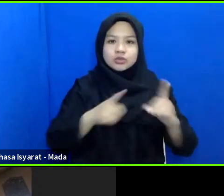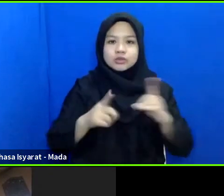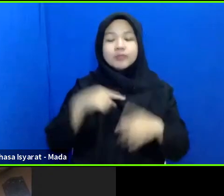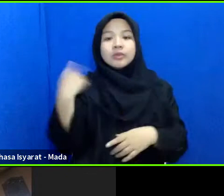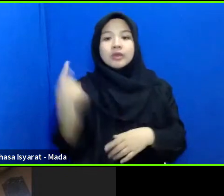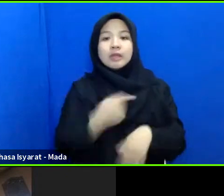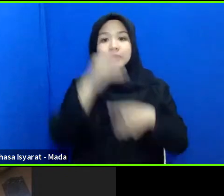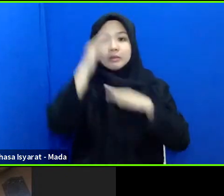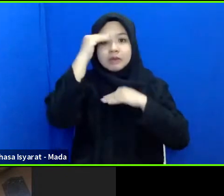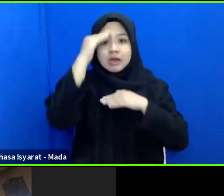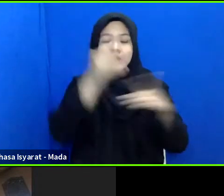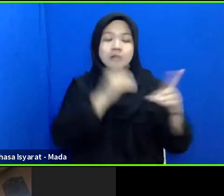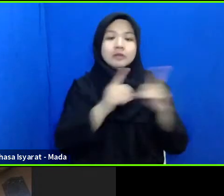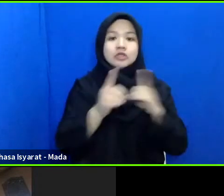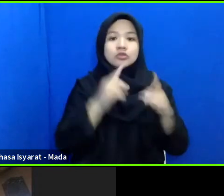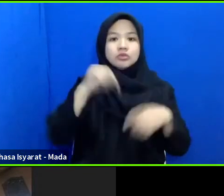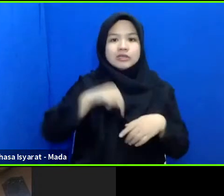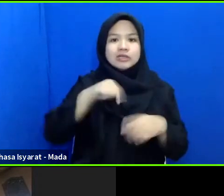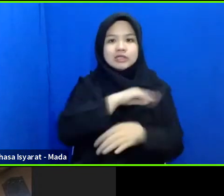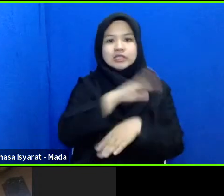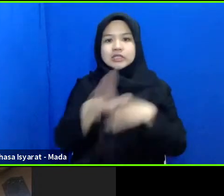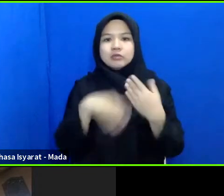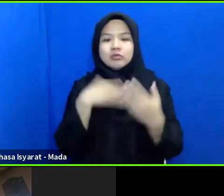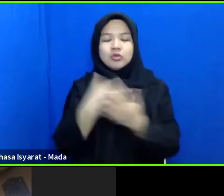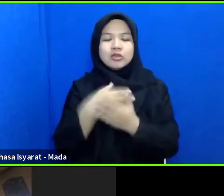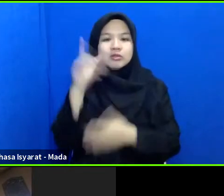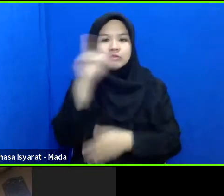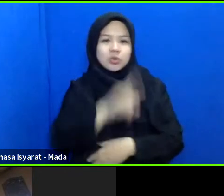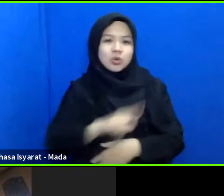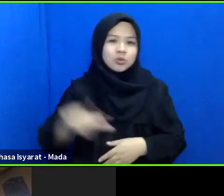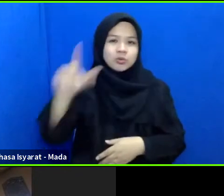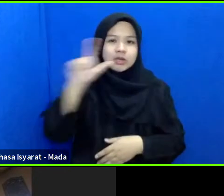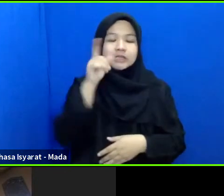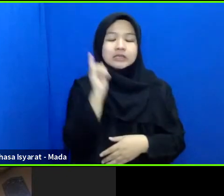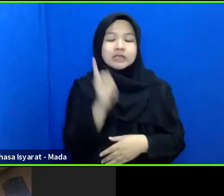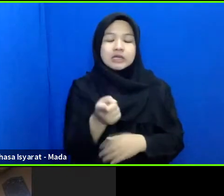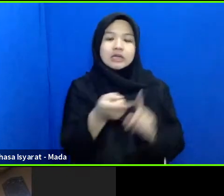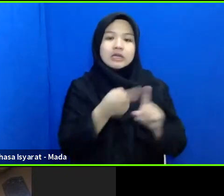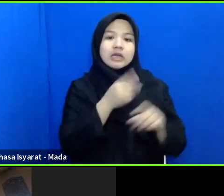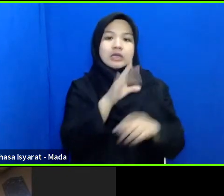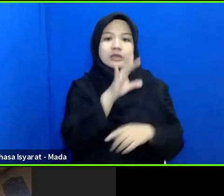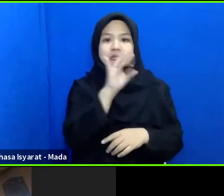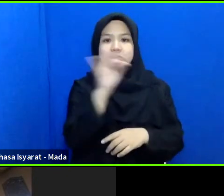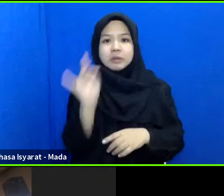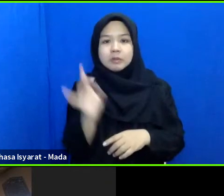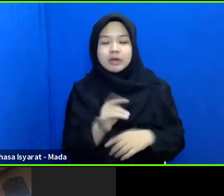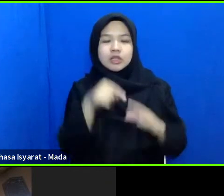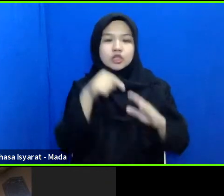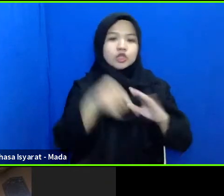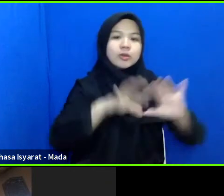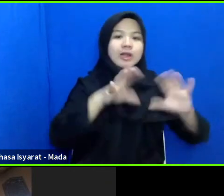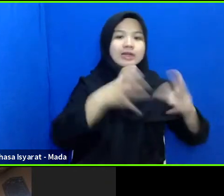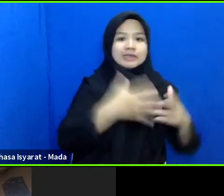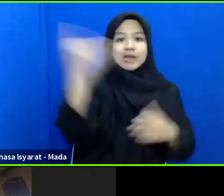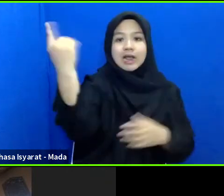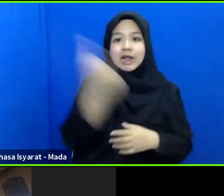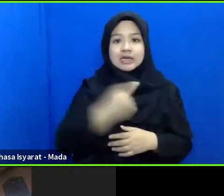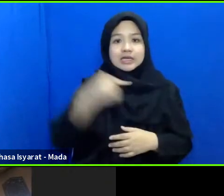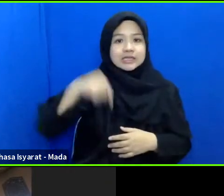diskusi ini semua lebih komplek adanya dari beberapa subcluster yang hadir di sini